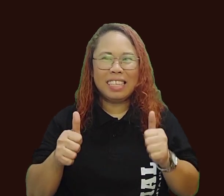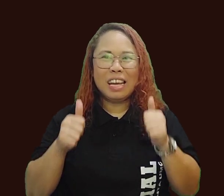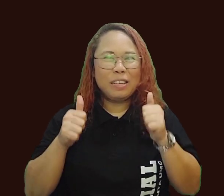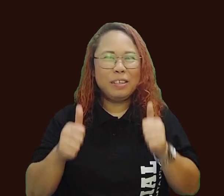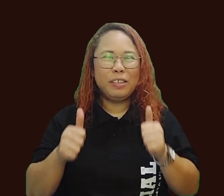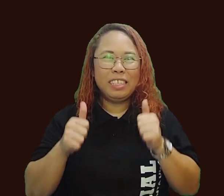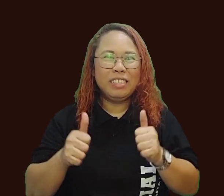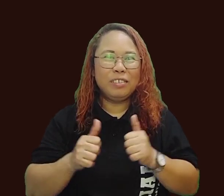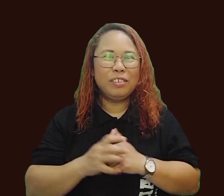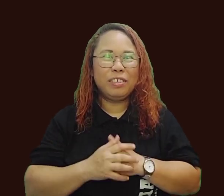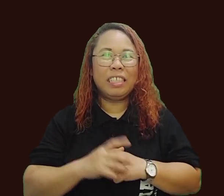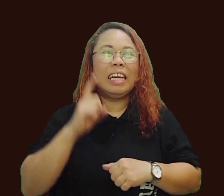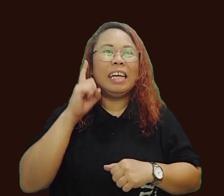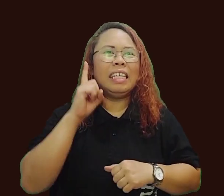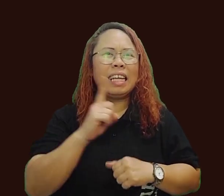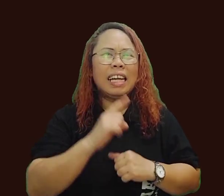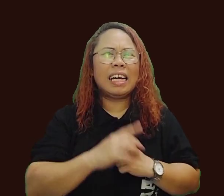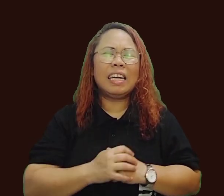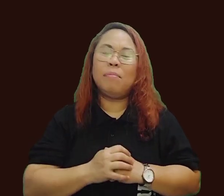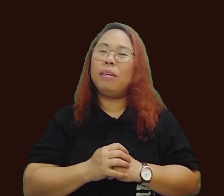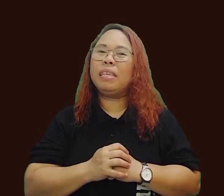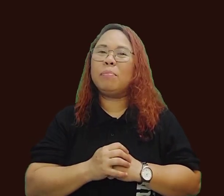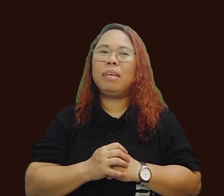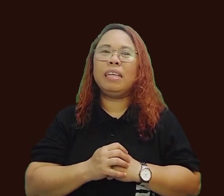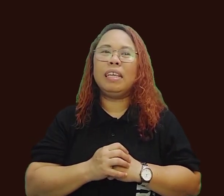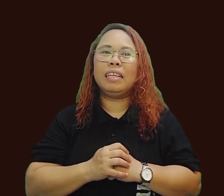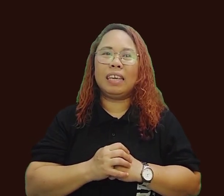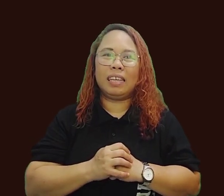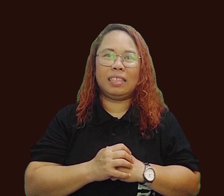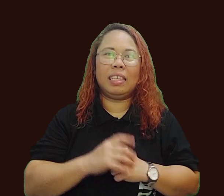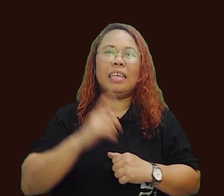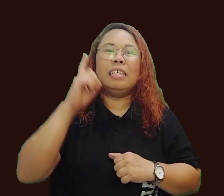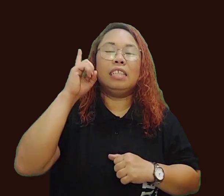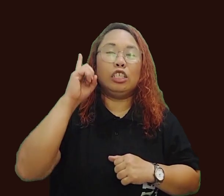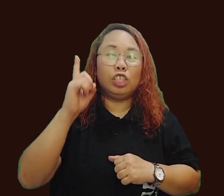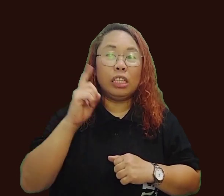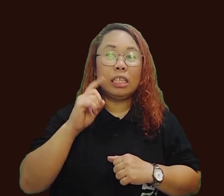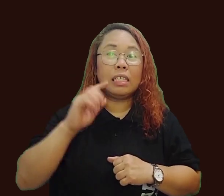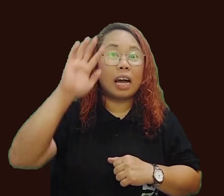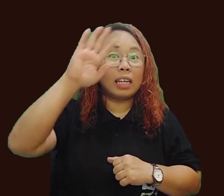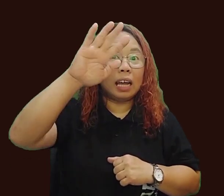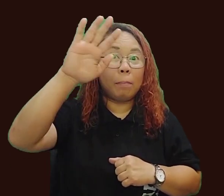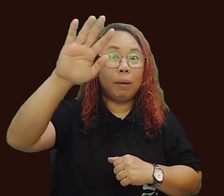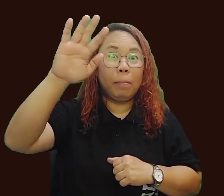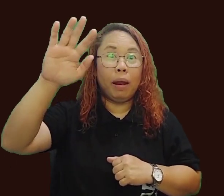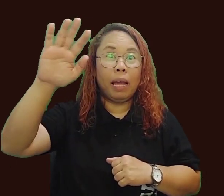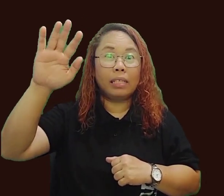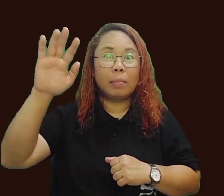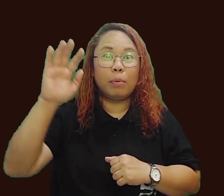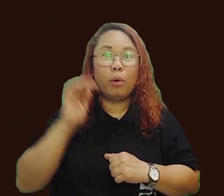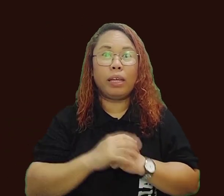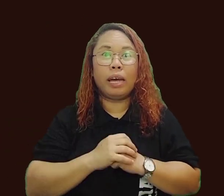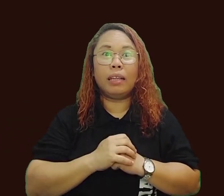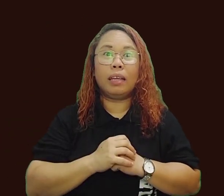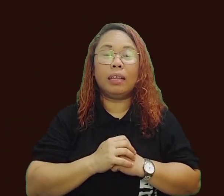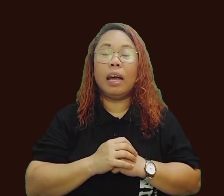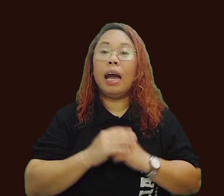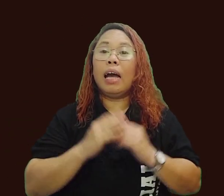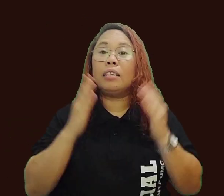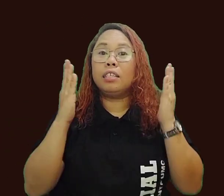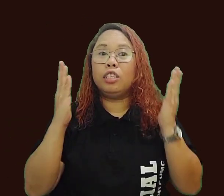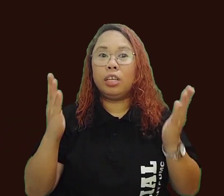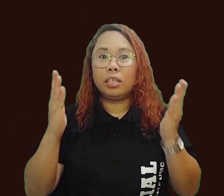And that is good news. Isa lang ang ibig sabihin yan kids. Si Jesus ang nagbibless sa buhay